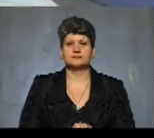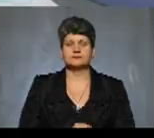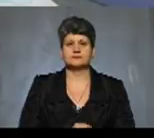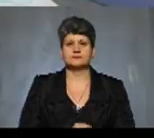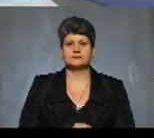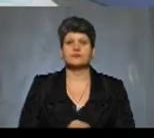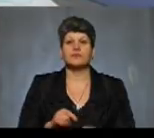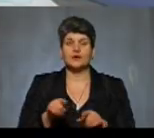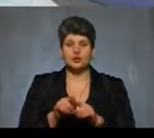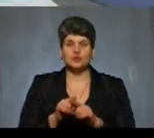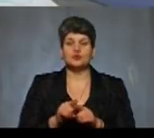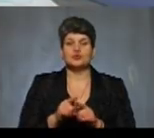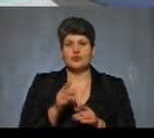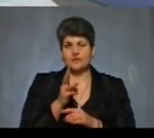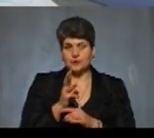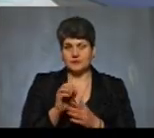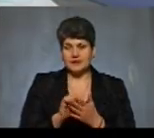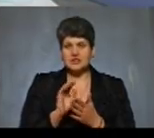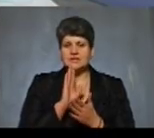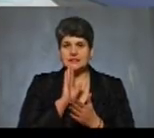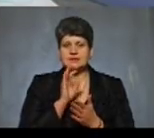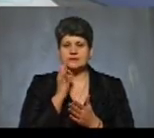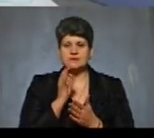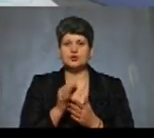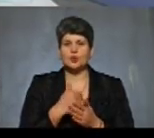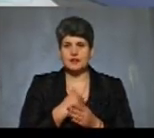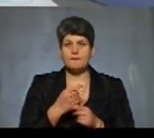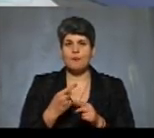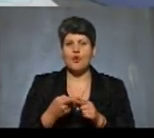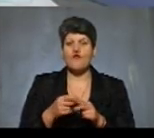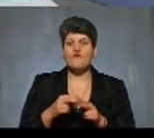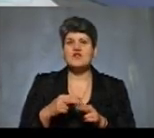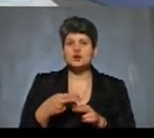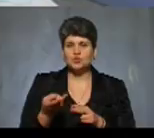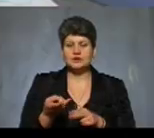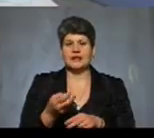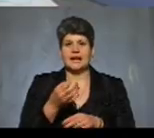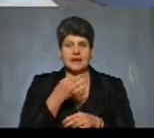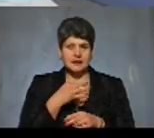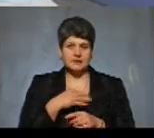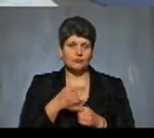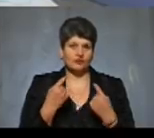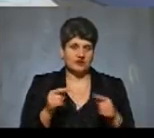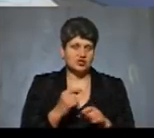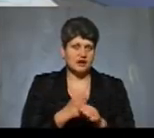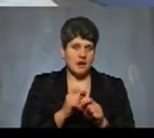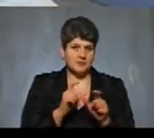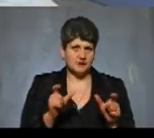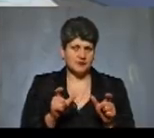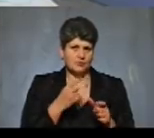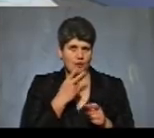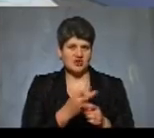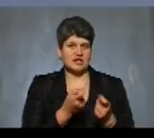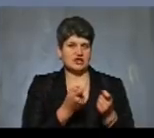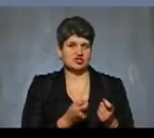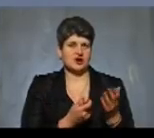Отож, у відеоматеріалі жінка зазначила, що хотіла би повернути ліки в аптеку, тому що побачила в іншій аптеці дешевше. В